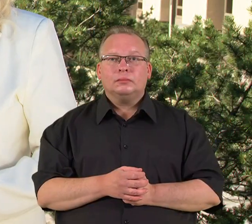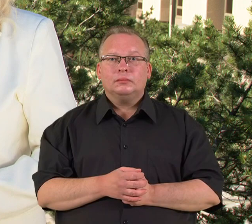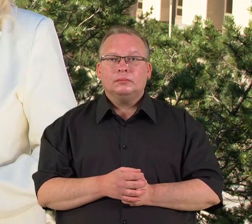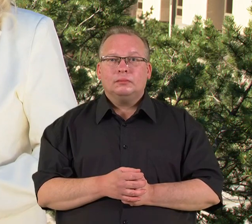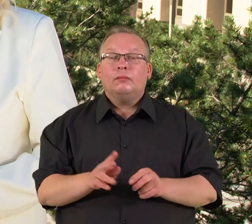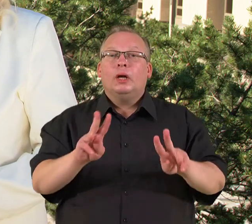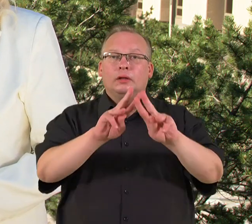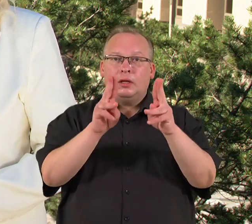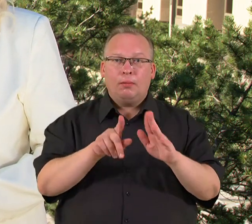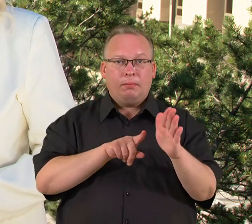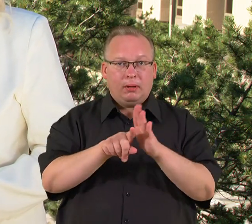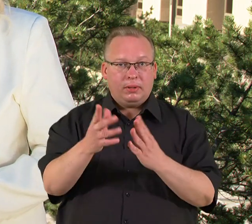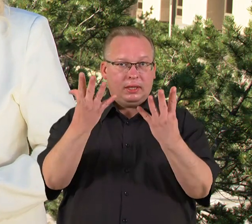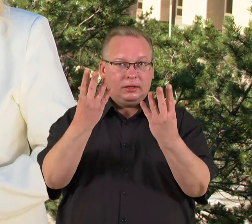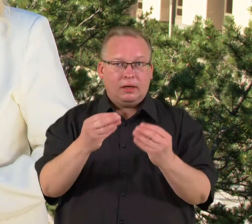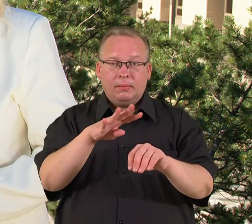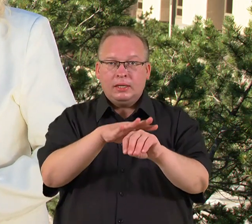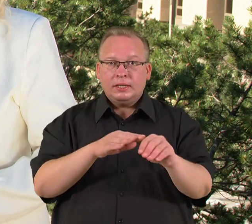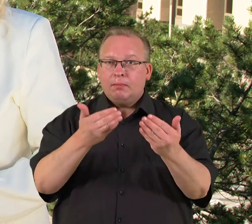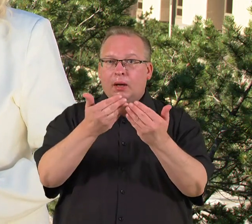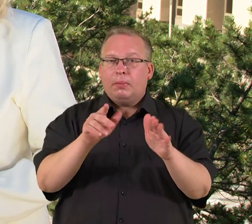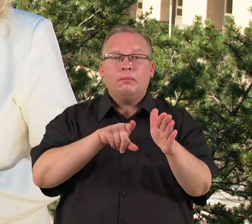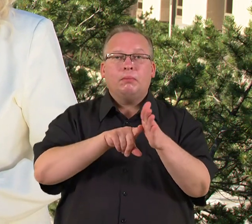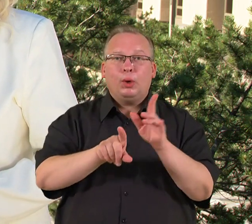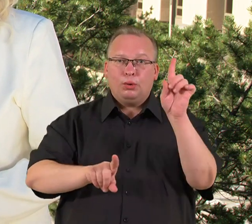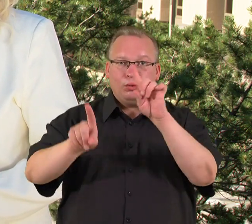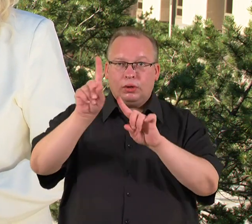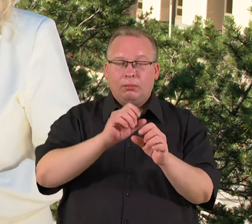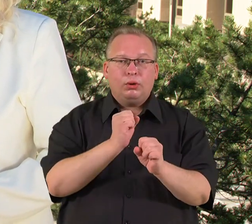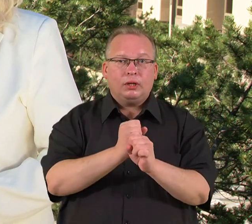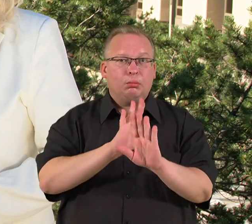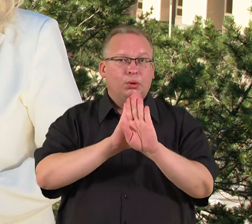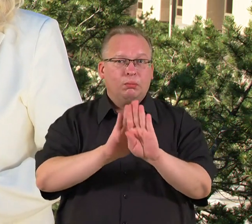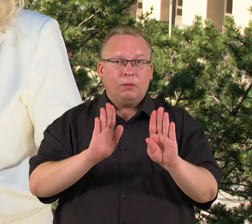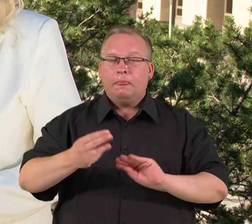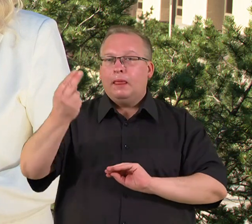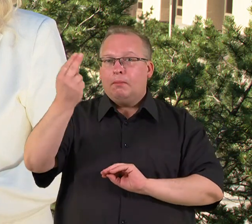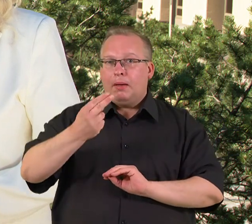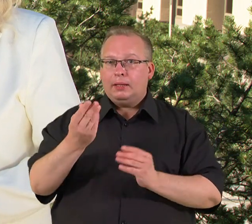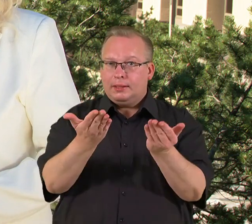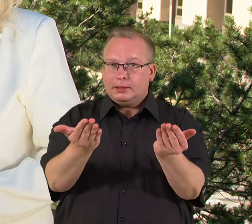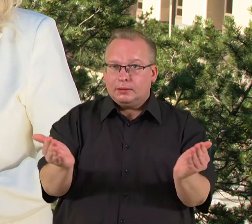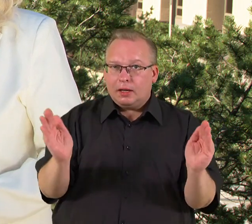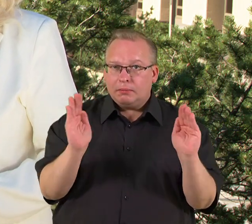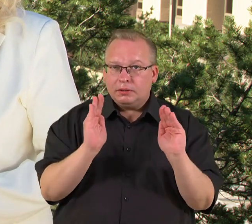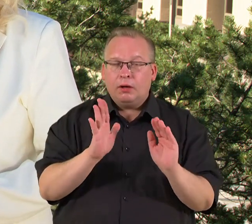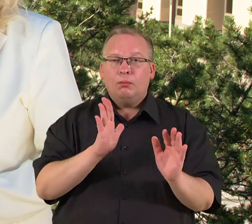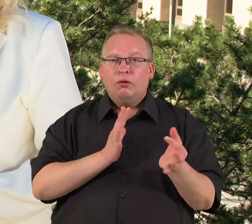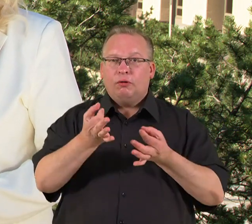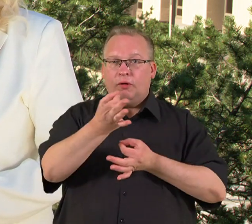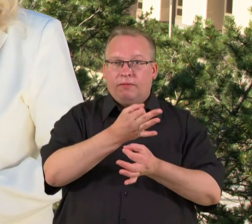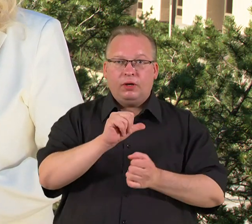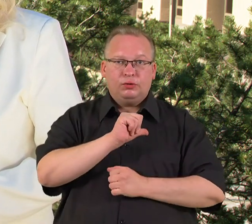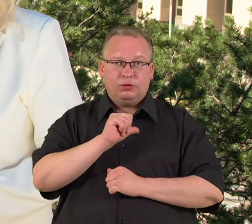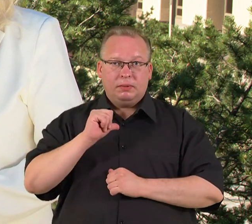Tarptautinės pabėgėlių dienos proga seime atidaryta migrantų kūrybos darbų paroda menas tarpsienų, vyko diskusija ir su